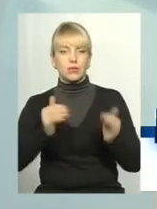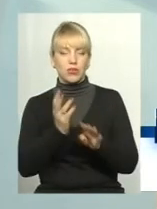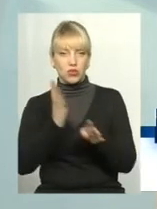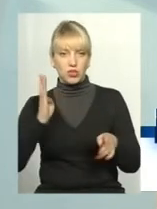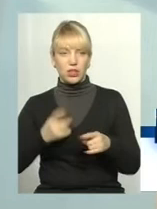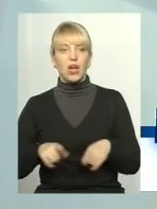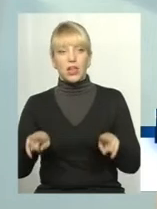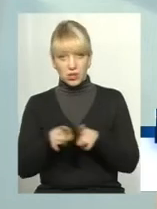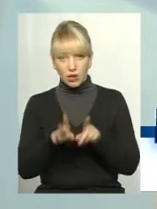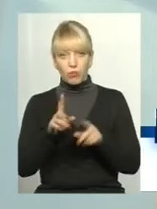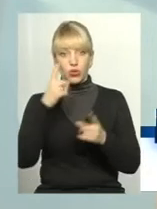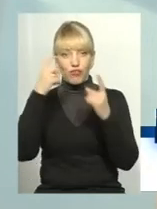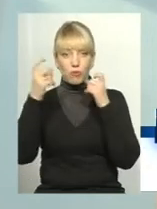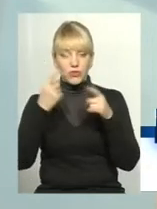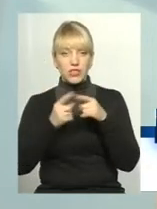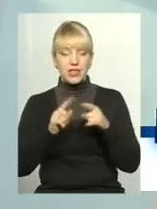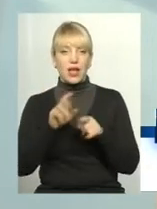інформатизацію цих амбулаторій,